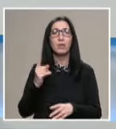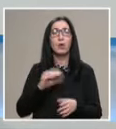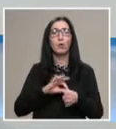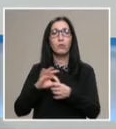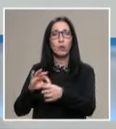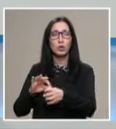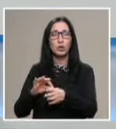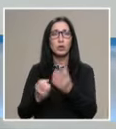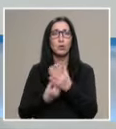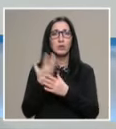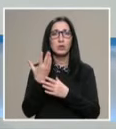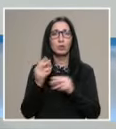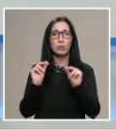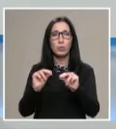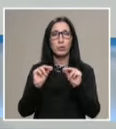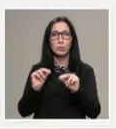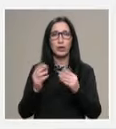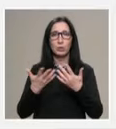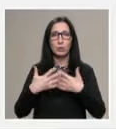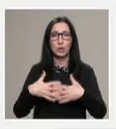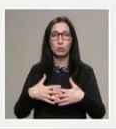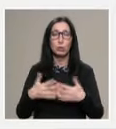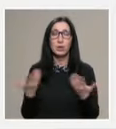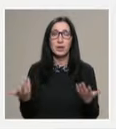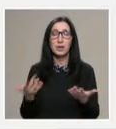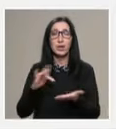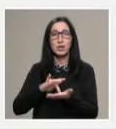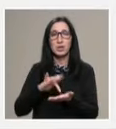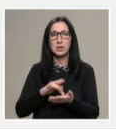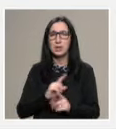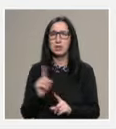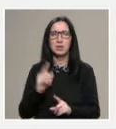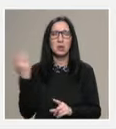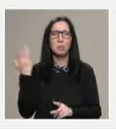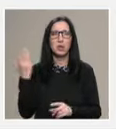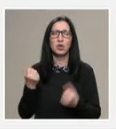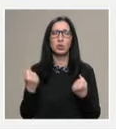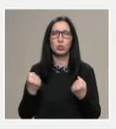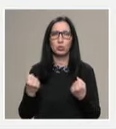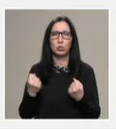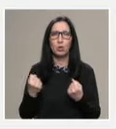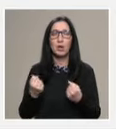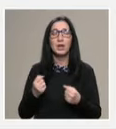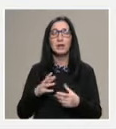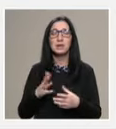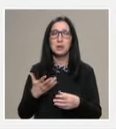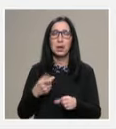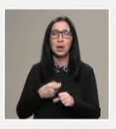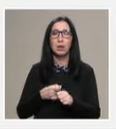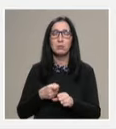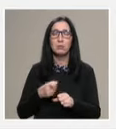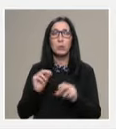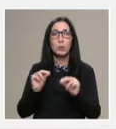водещите в инновационните образователни технологии, така, че за центъра не беше никак трудно да се адаптираме.